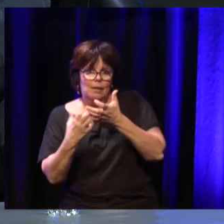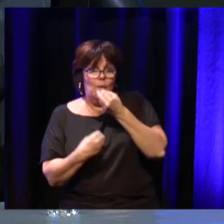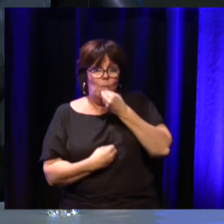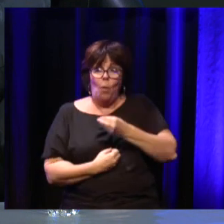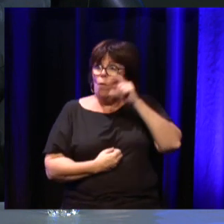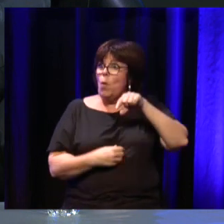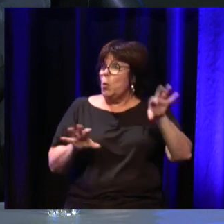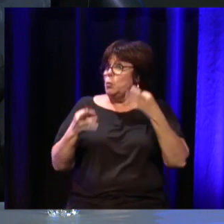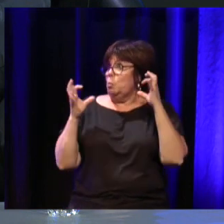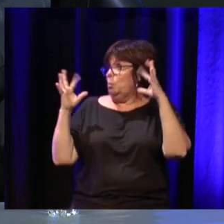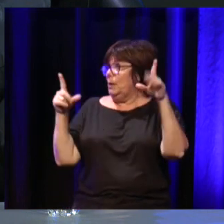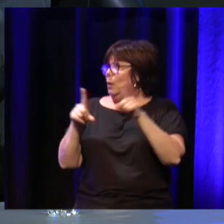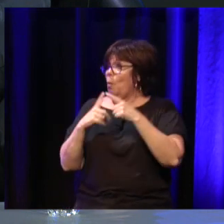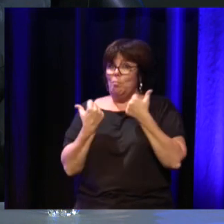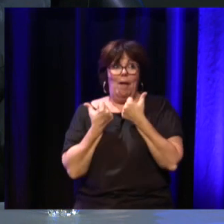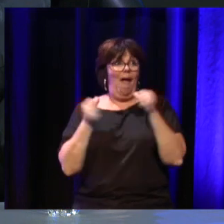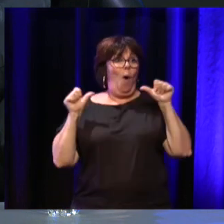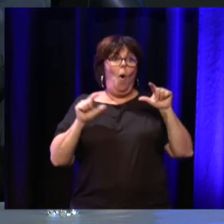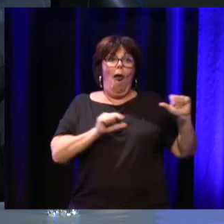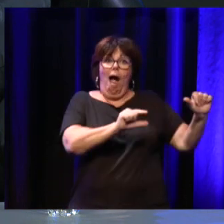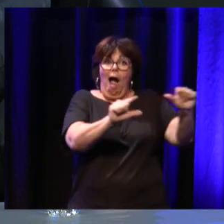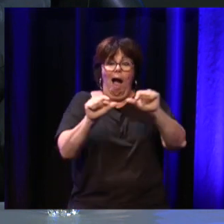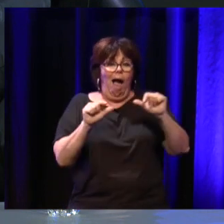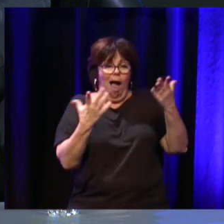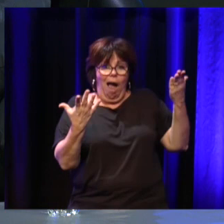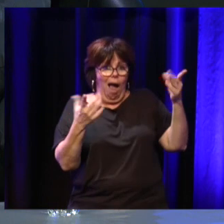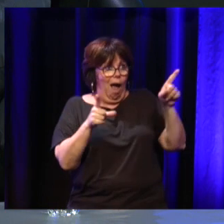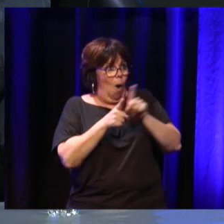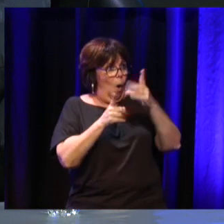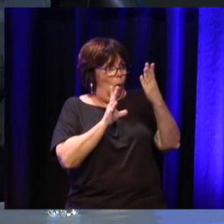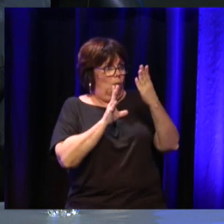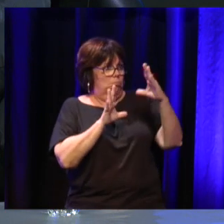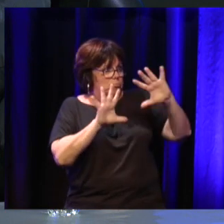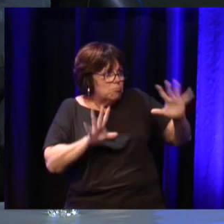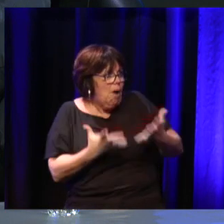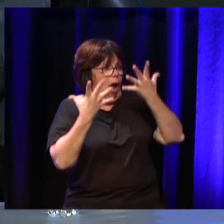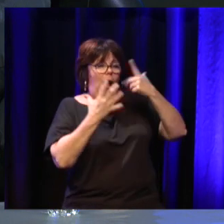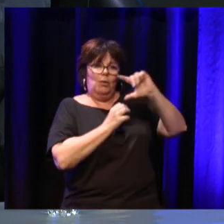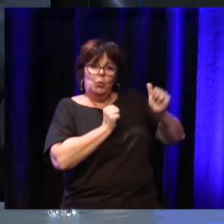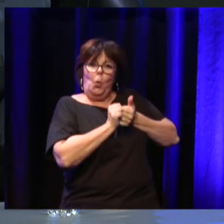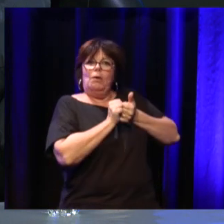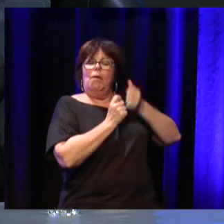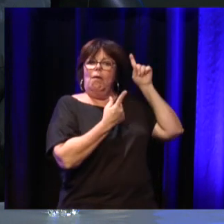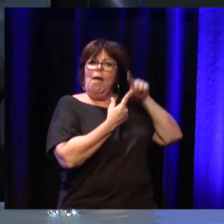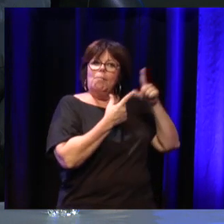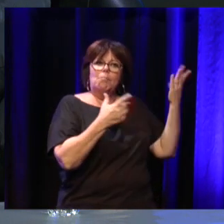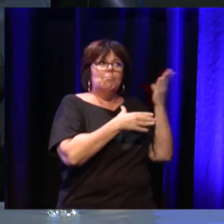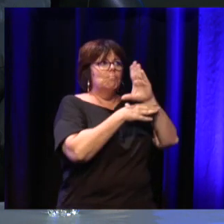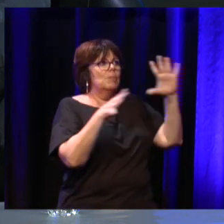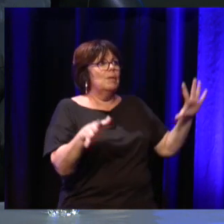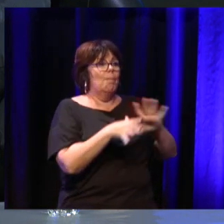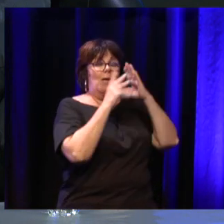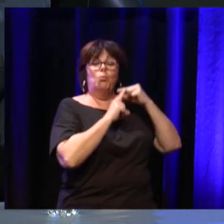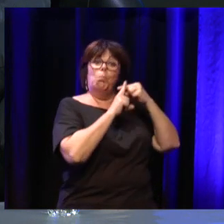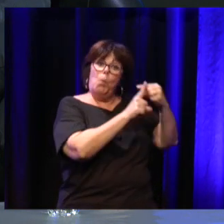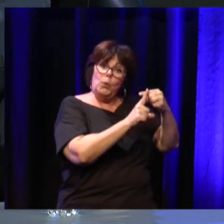espèce de héros qui transcende et qui soit l'intégrateur positif sur ces maladies. Donc ça, c'est une première chose à faire. Mais on ne